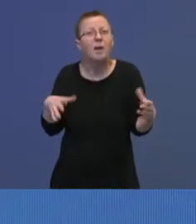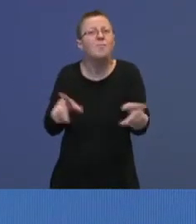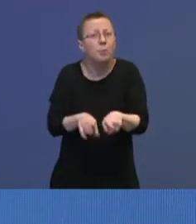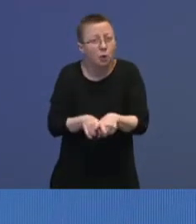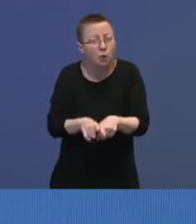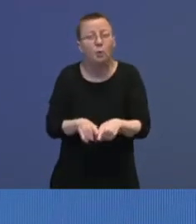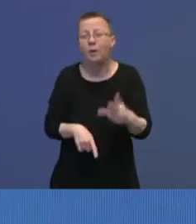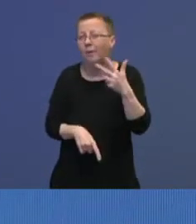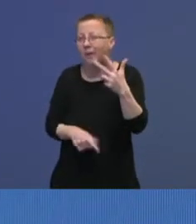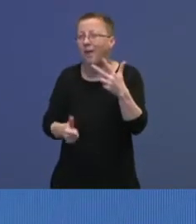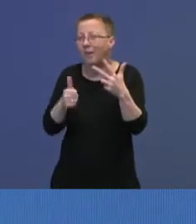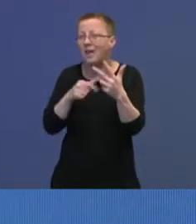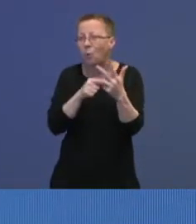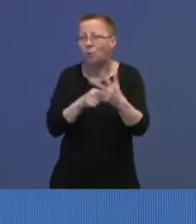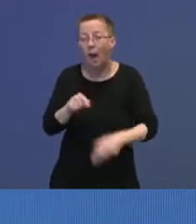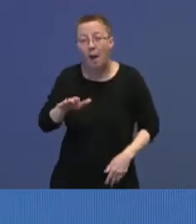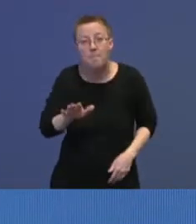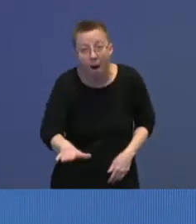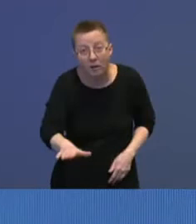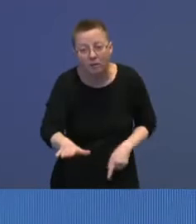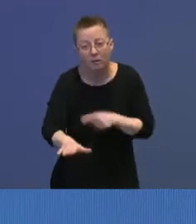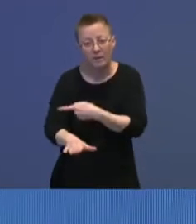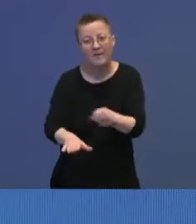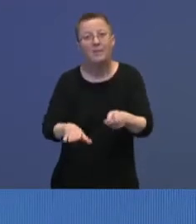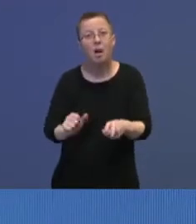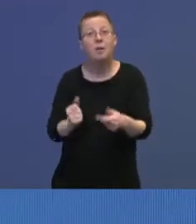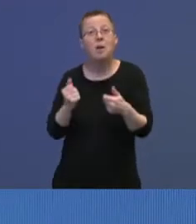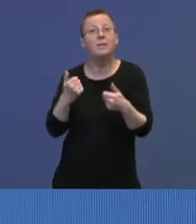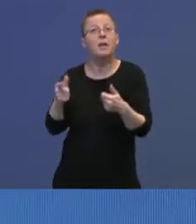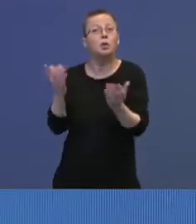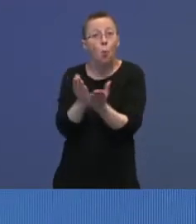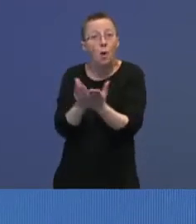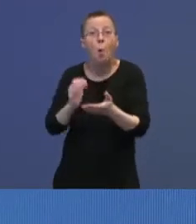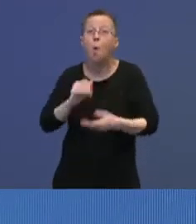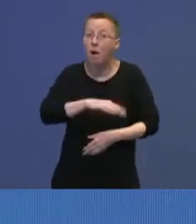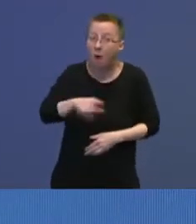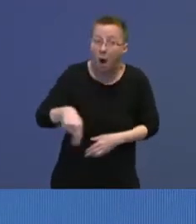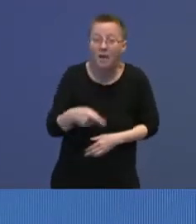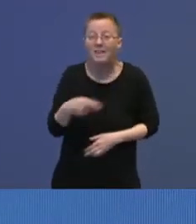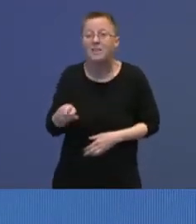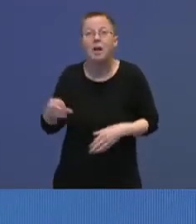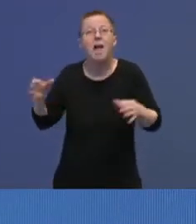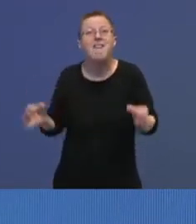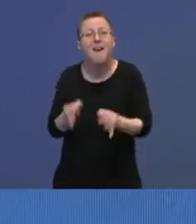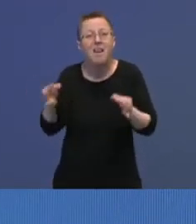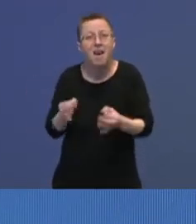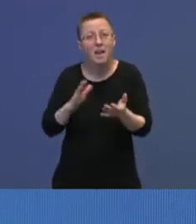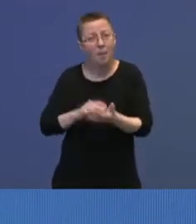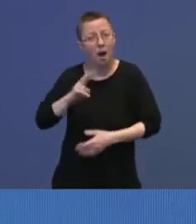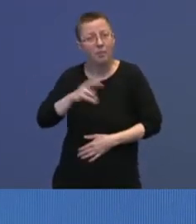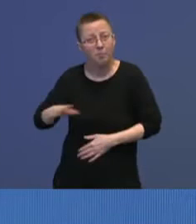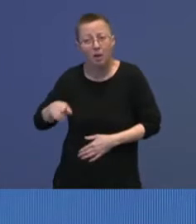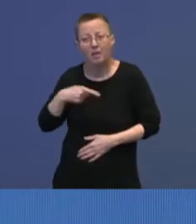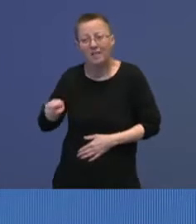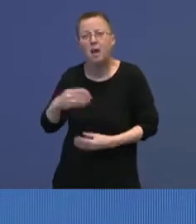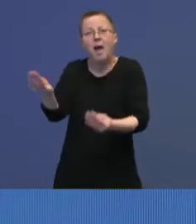nøkkelpunkter. Barn skal kunne gå på skole og i barnehage, leke med andre barn, lære og